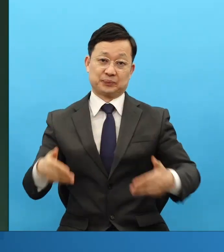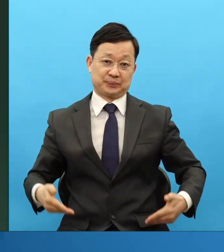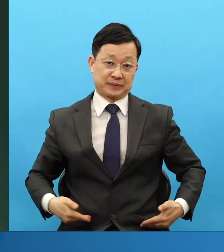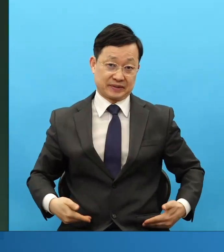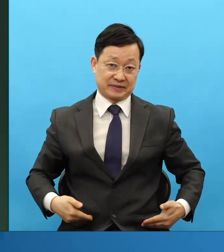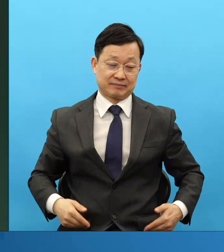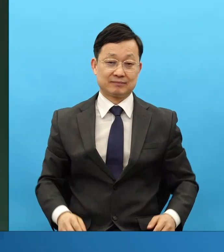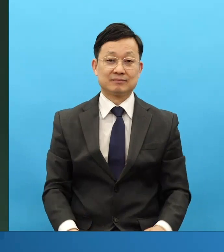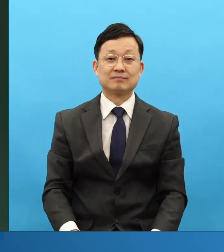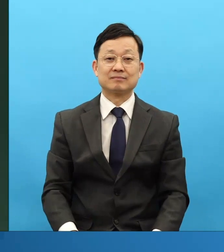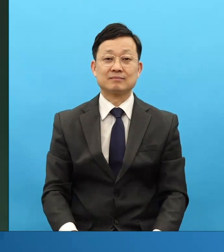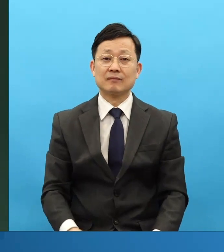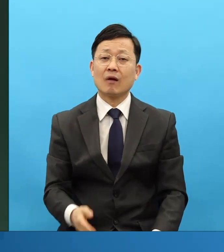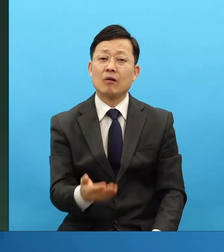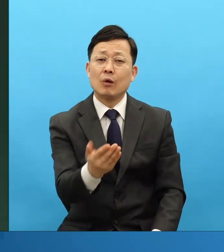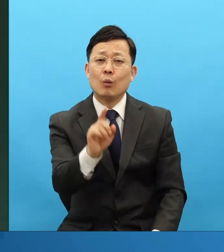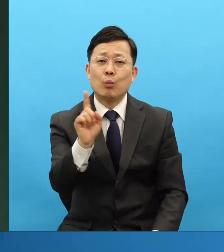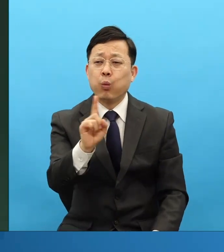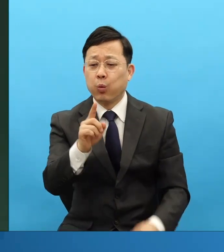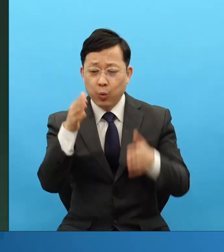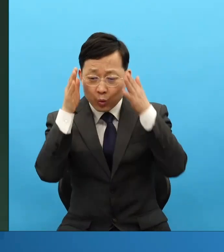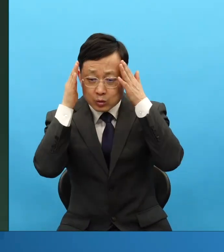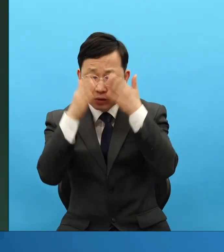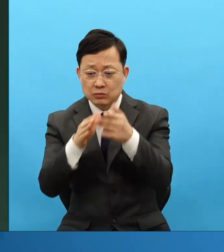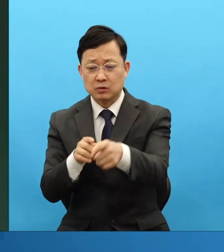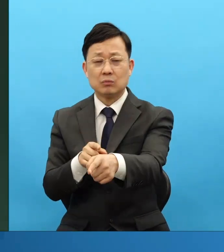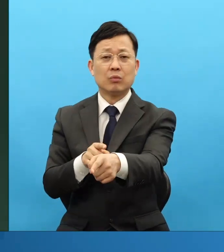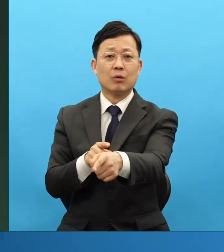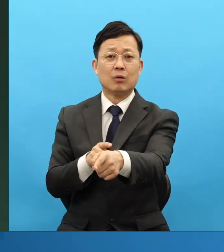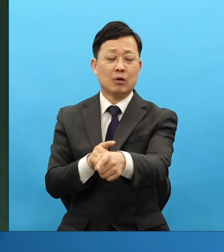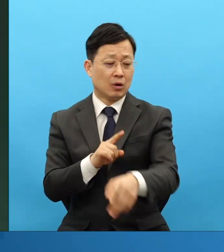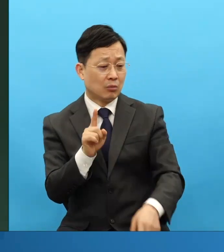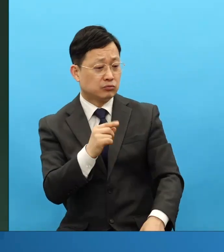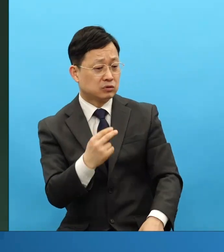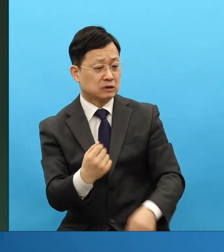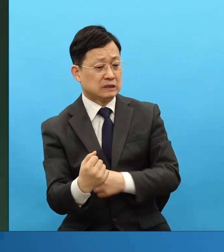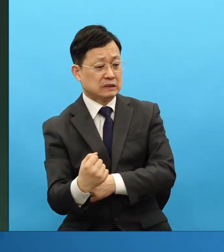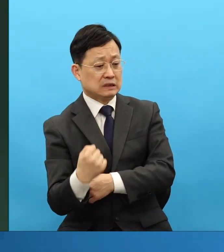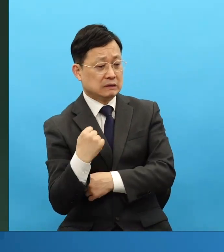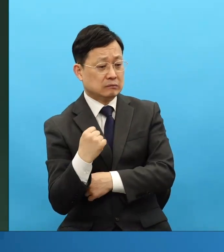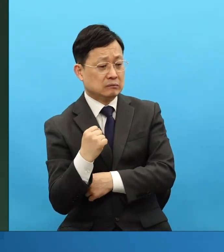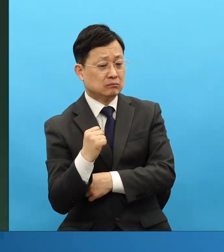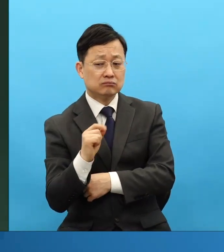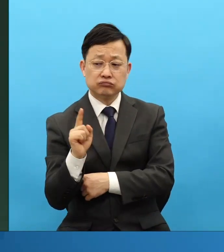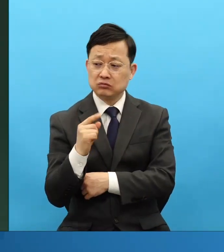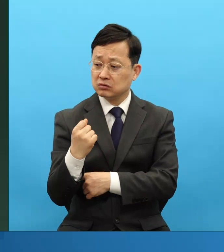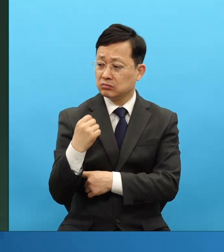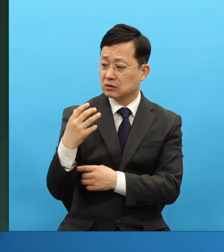뭐에 집중하느냐가 중요합니다. 어떤 힘으로 일하느냐가 중요합니다.